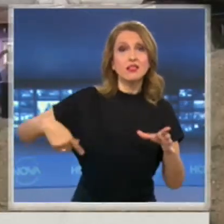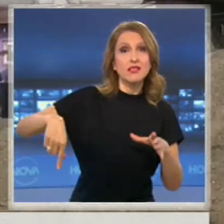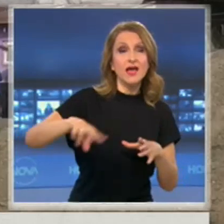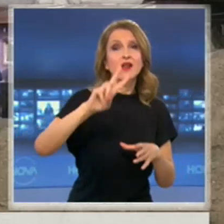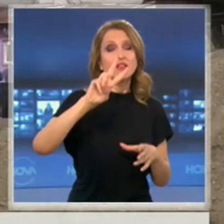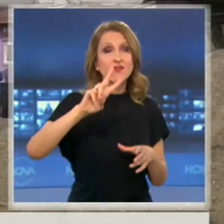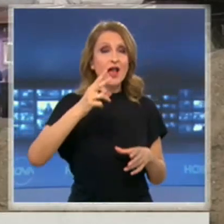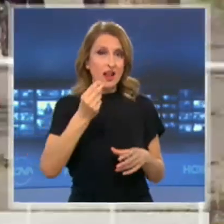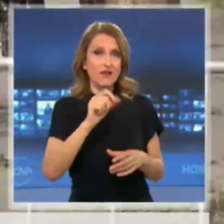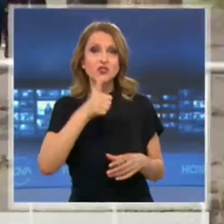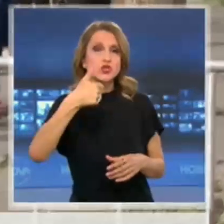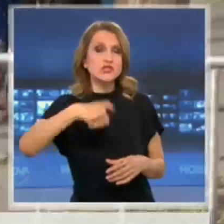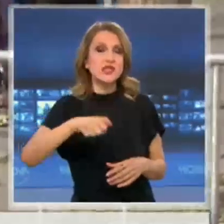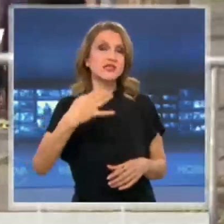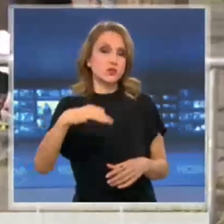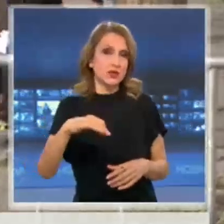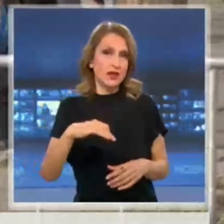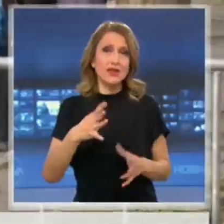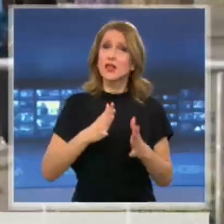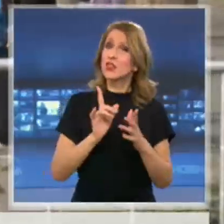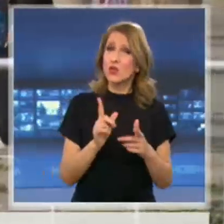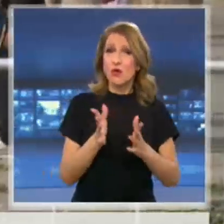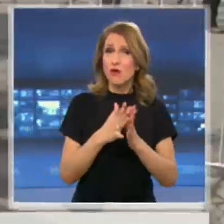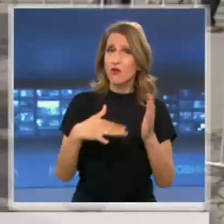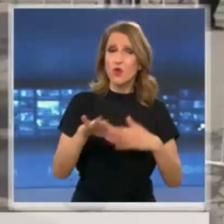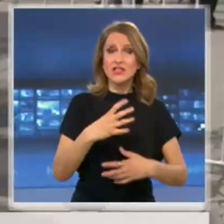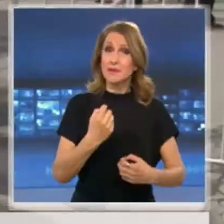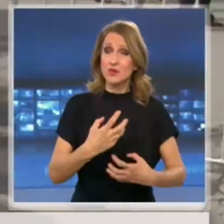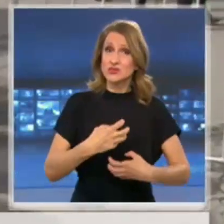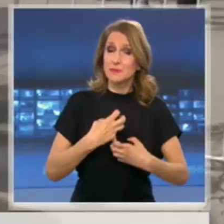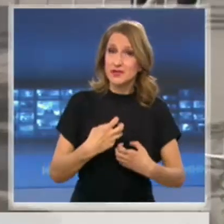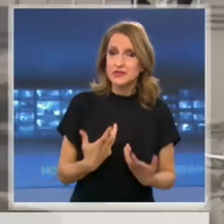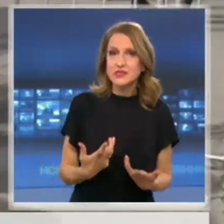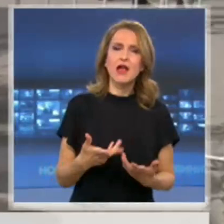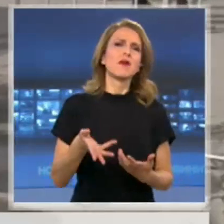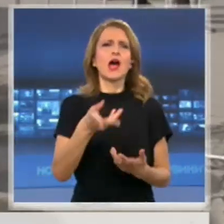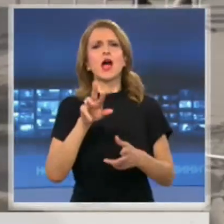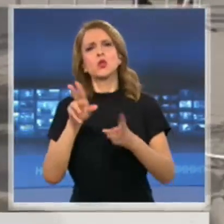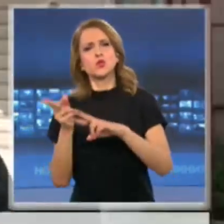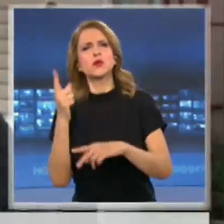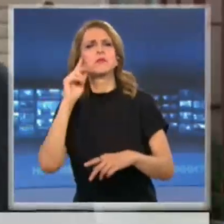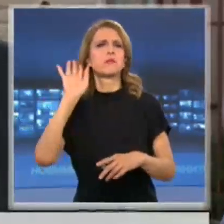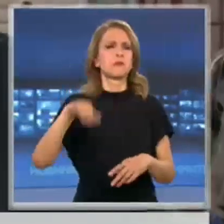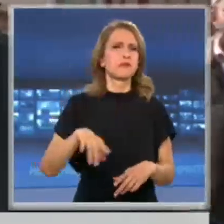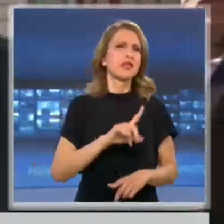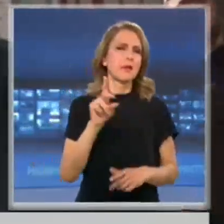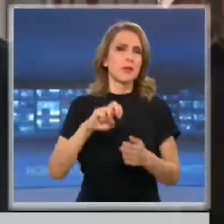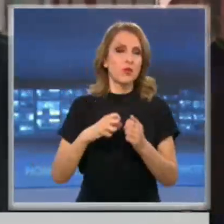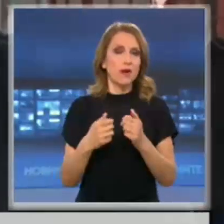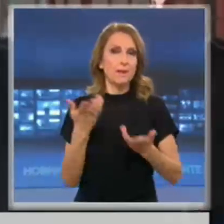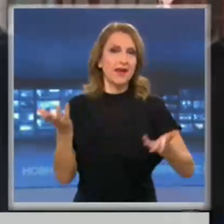Част от хората в квартала все още са притеснени. Други не оценяват риска от заразата. Вижте, аз